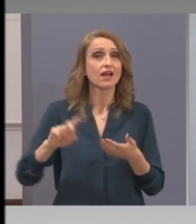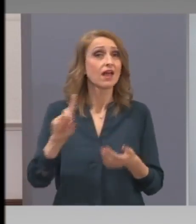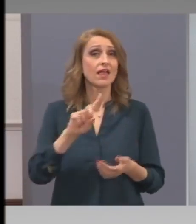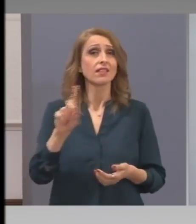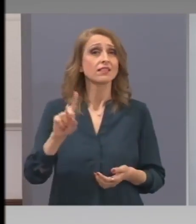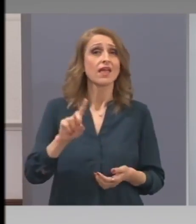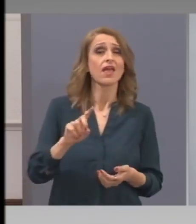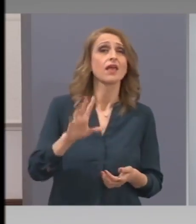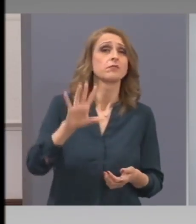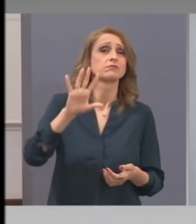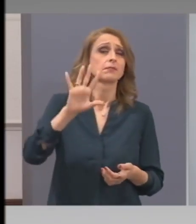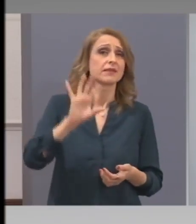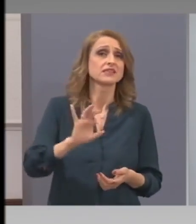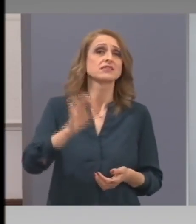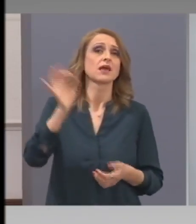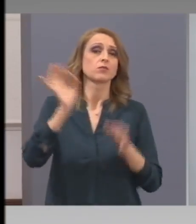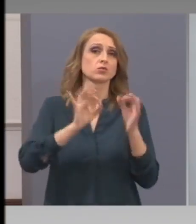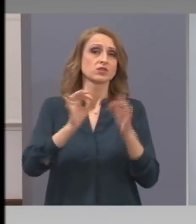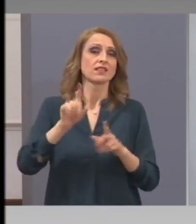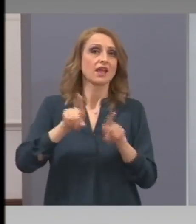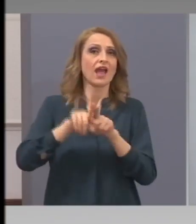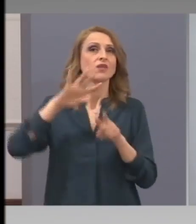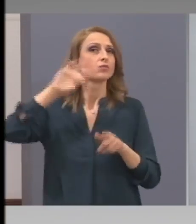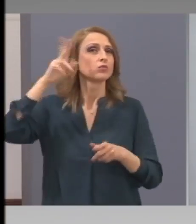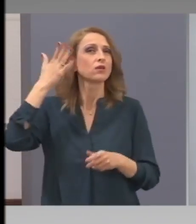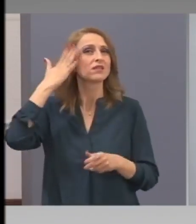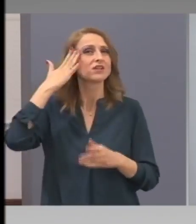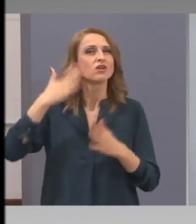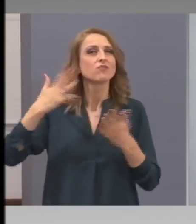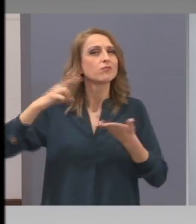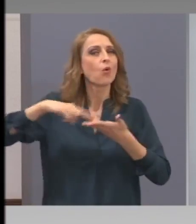в други държави, а 10% плосък данат.